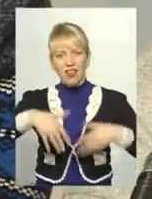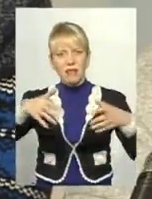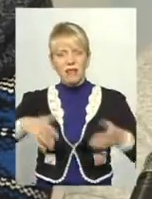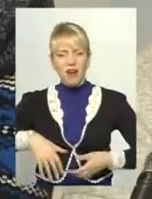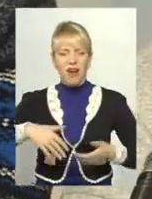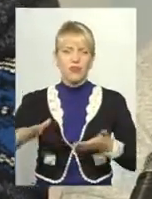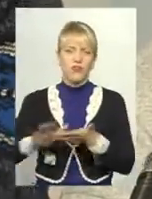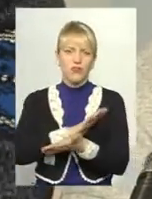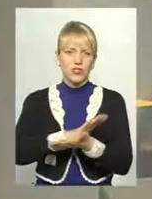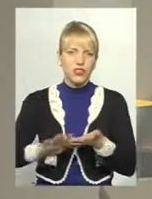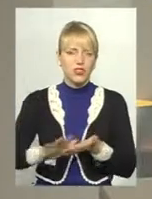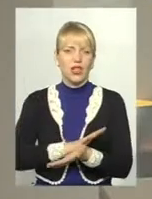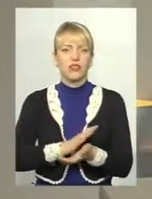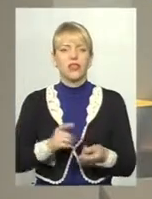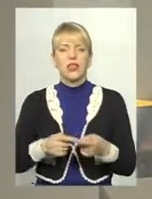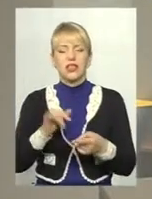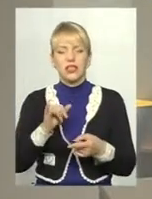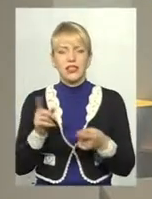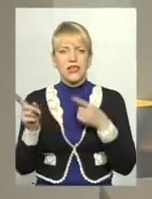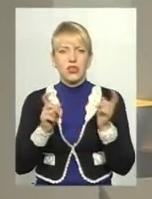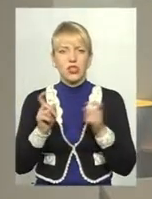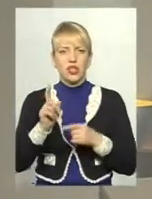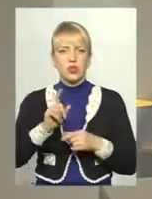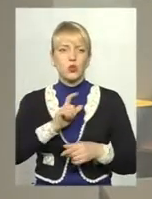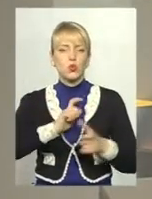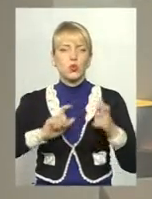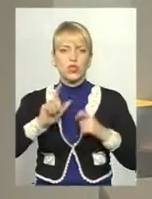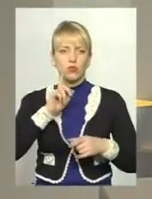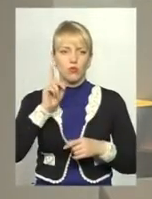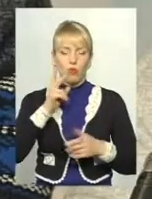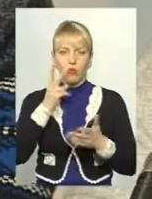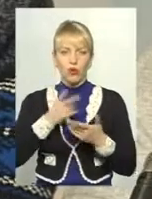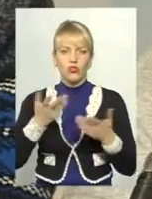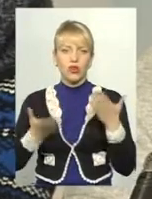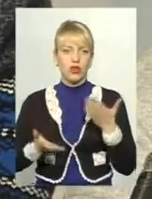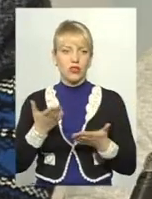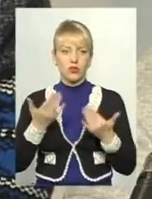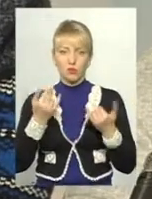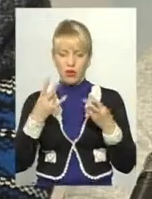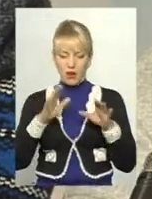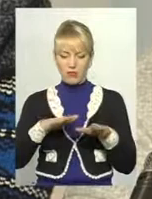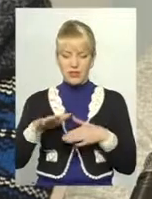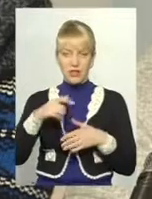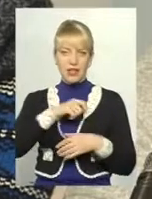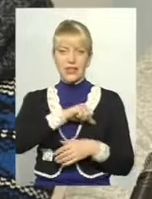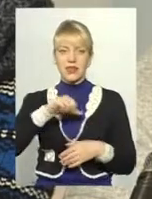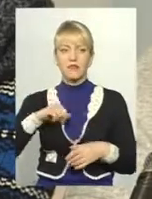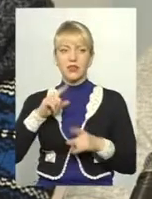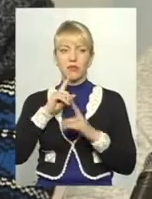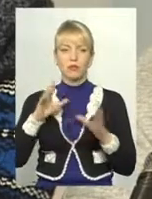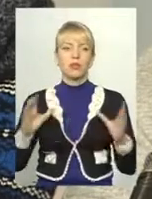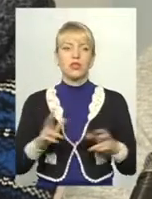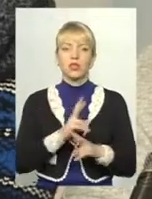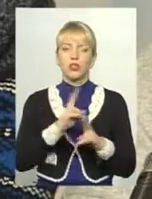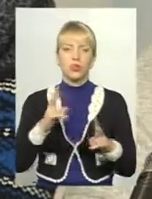вичищають, залучаючи студентську молодь, показуючи те, що якщо ми сьогодні на місцях не будемо самі зберігати, ніхто